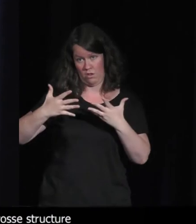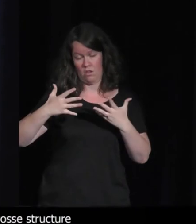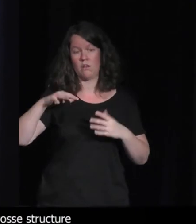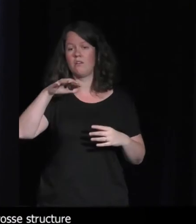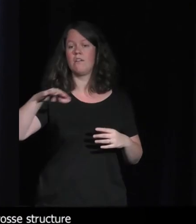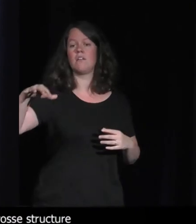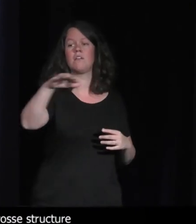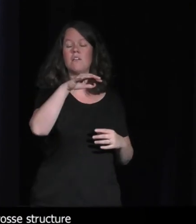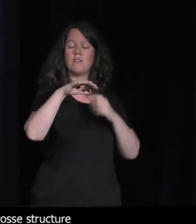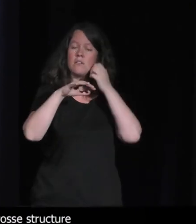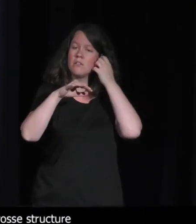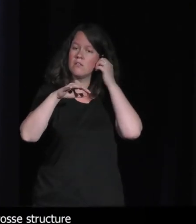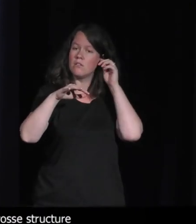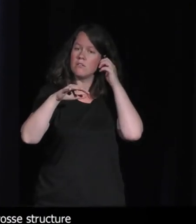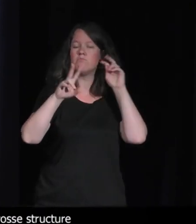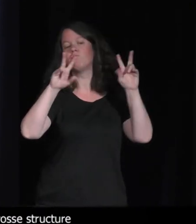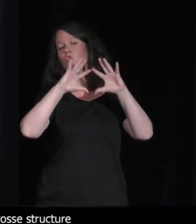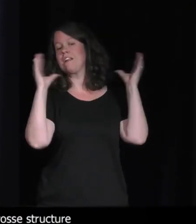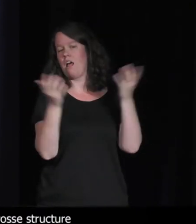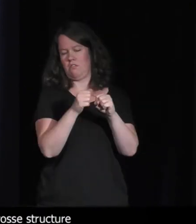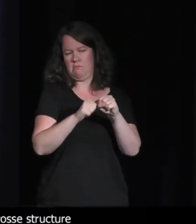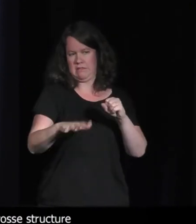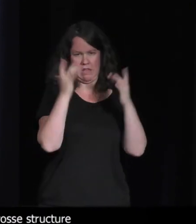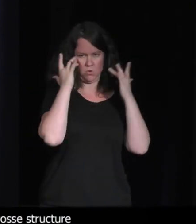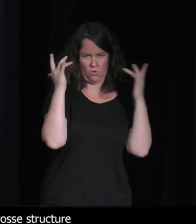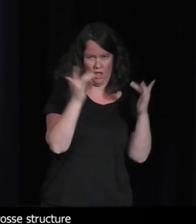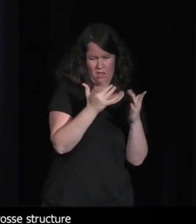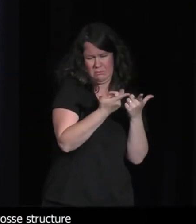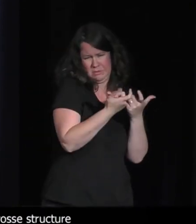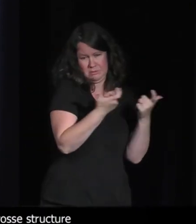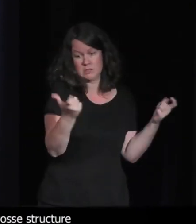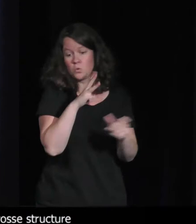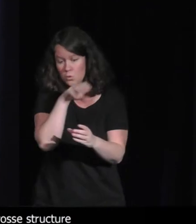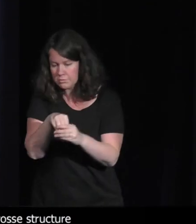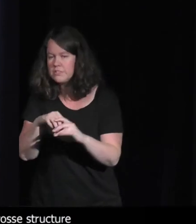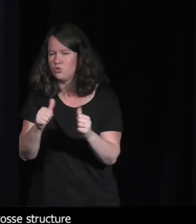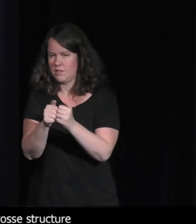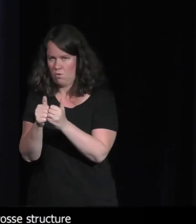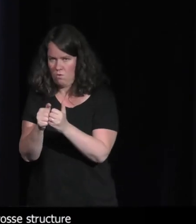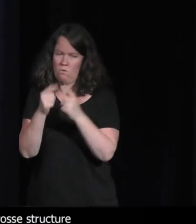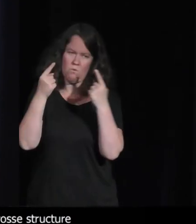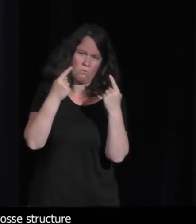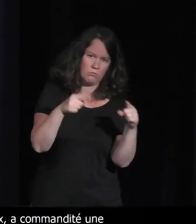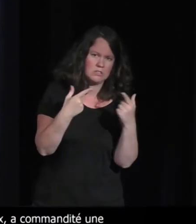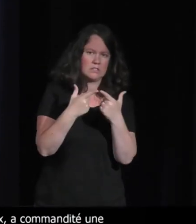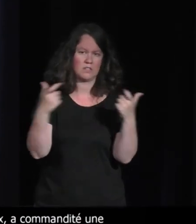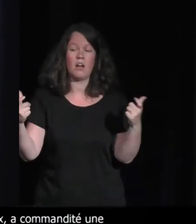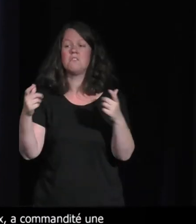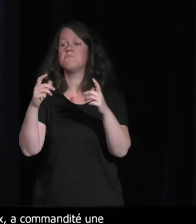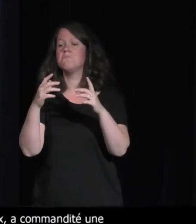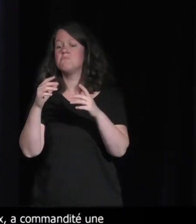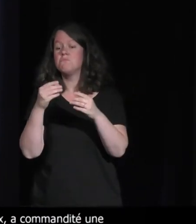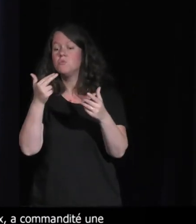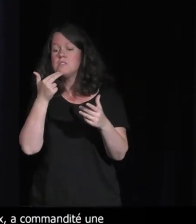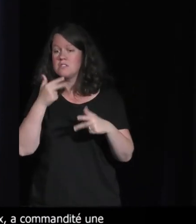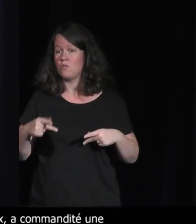de l'usage, enfin de médias culturels, parmi d'autres, le jeu vidéo. Donc, il le vidéo, la musique, etc. Et peut-être dans l